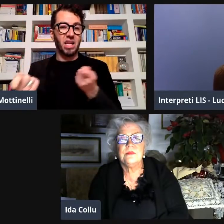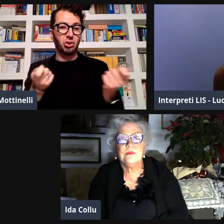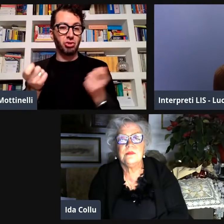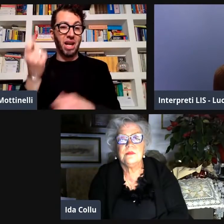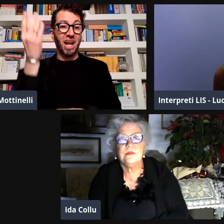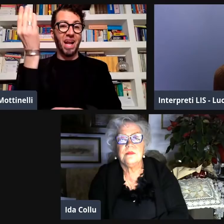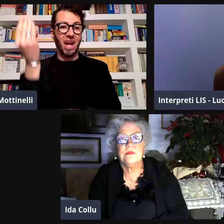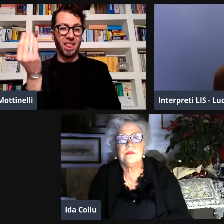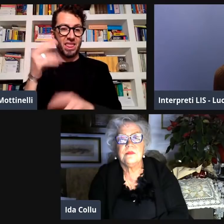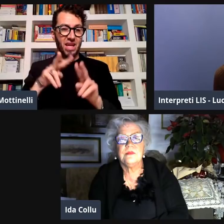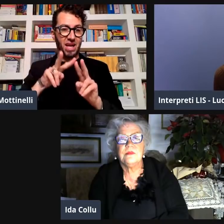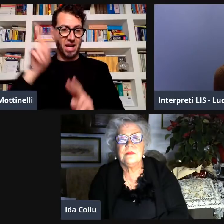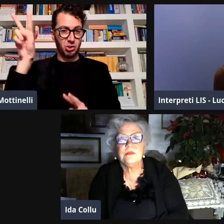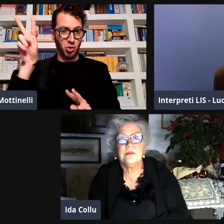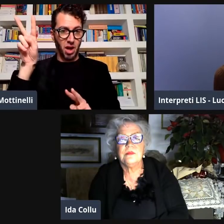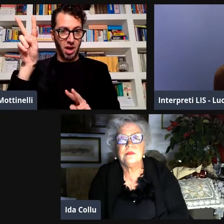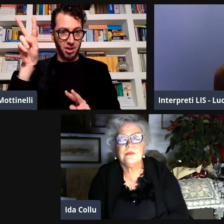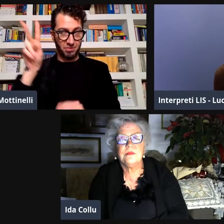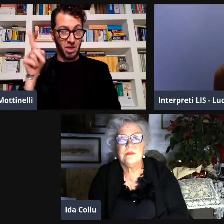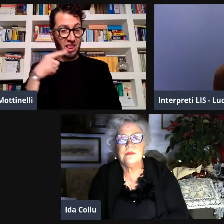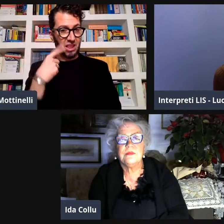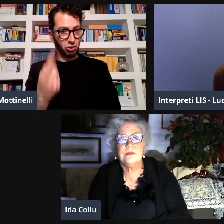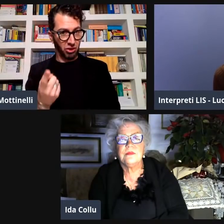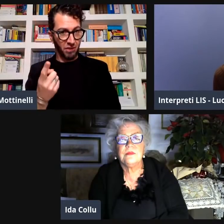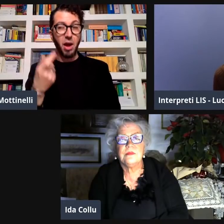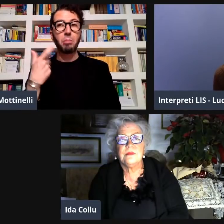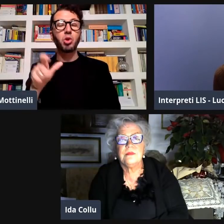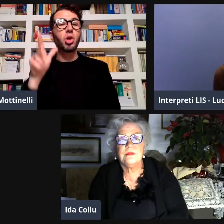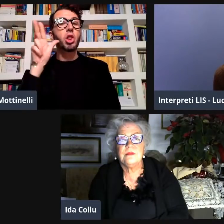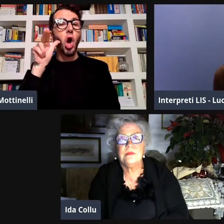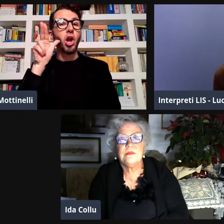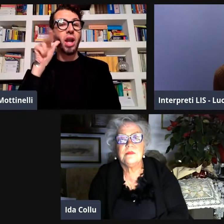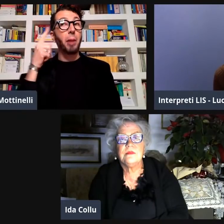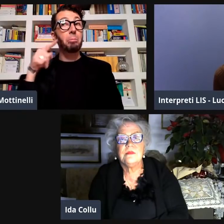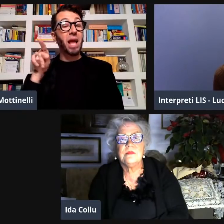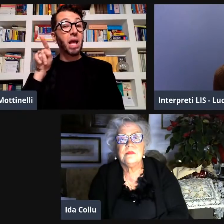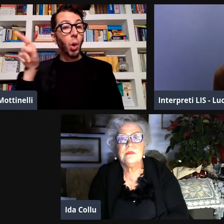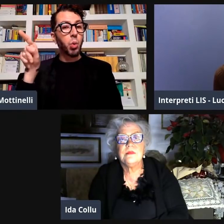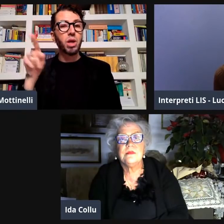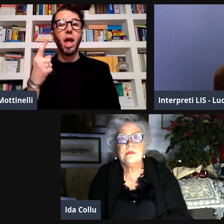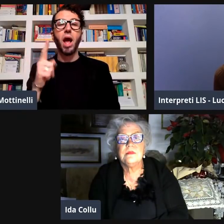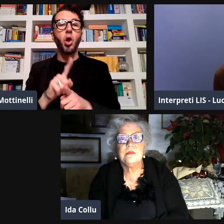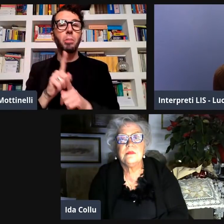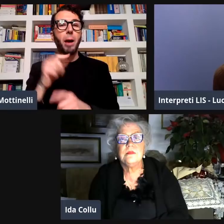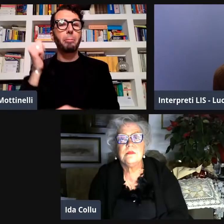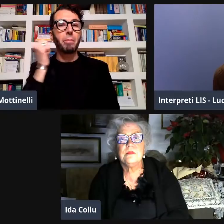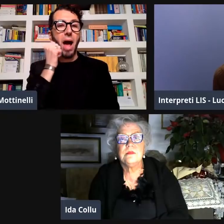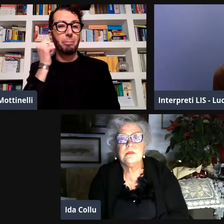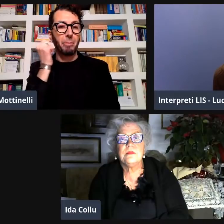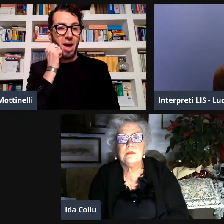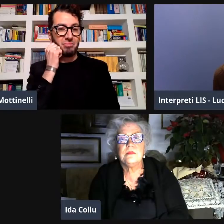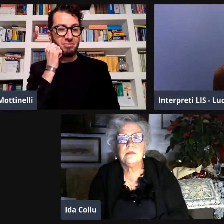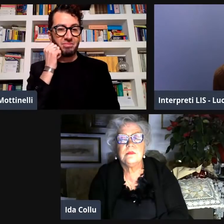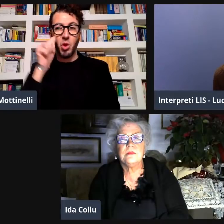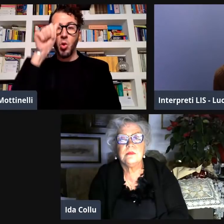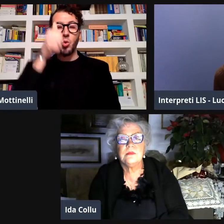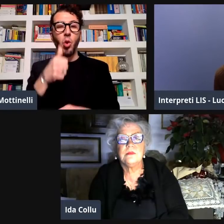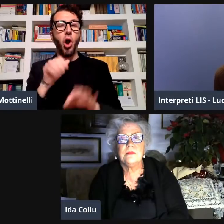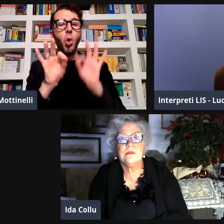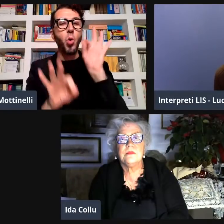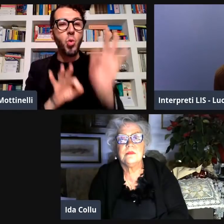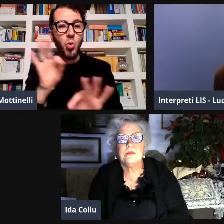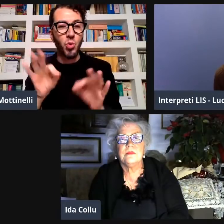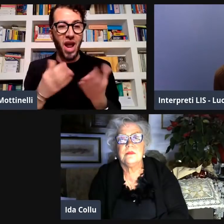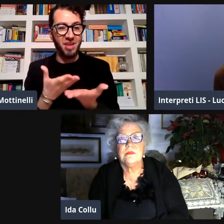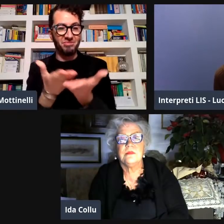servono delle donne dirigenti nell'ENS nazionale. E lui lo diceva. Perché per lui le